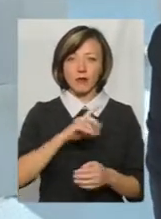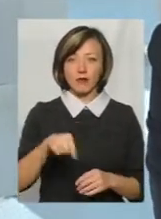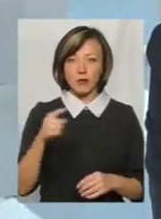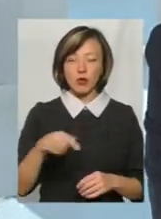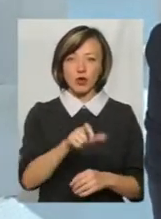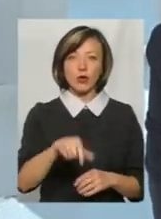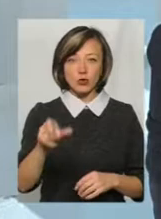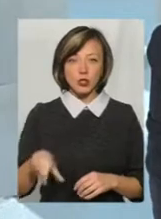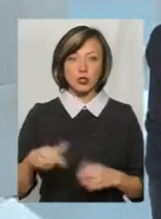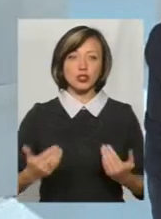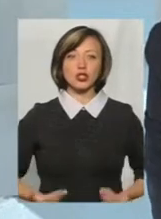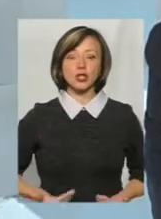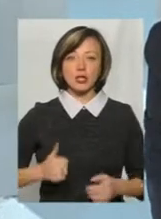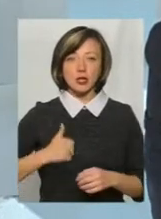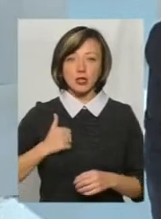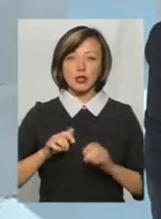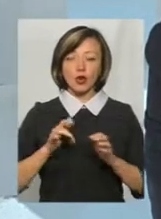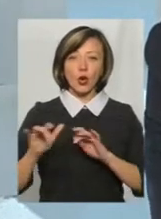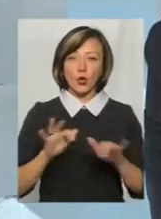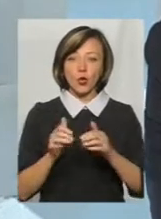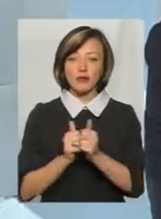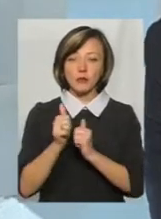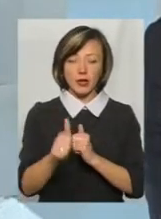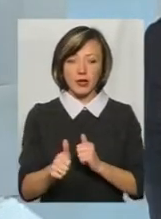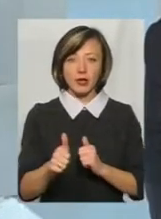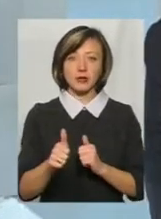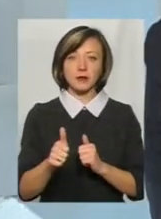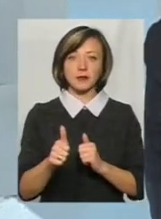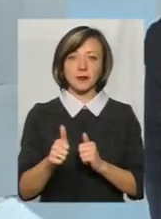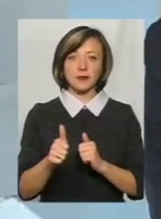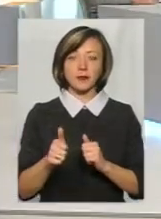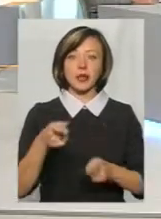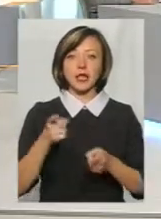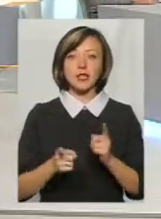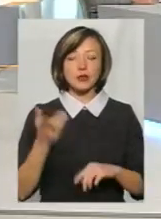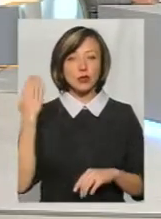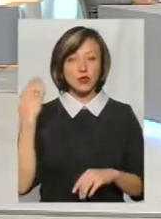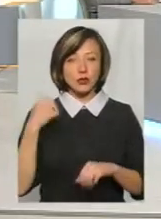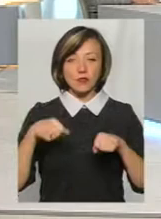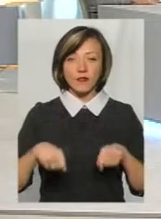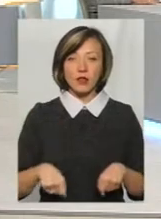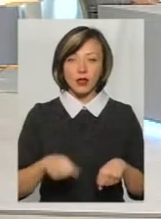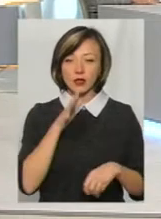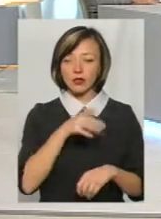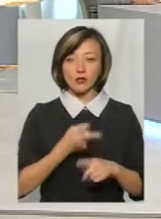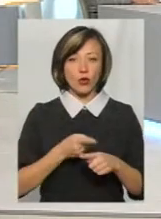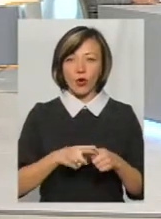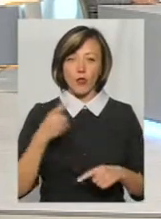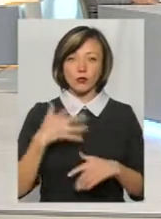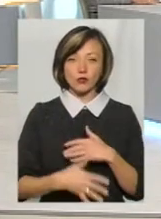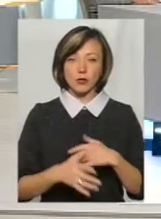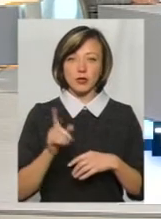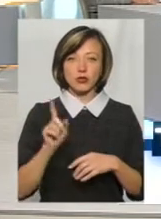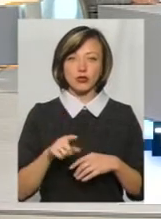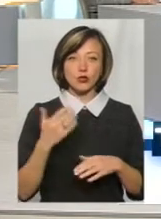людей жити гідно, рухатись вперед. Ну, діюча на той час влада цього, напевно, не розуміла, що вона